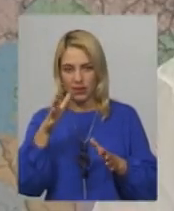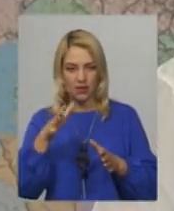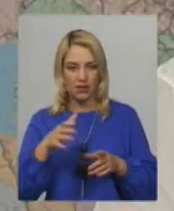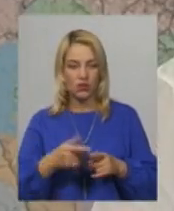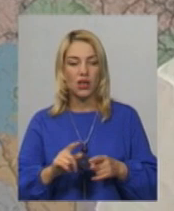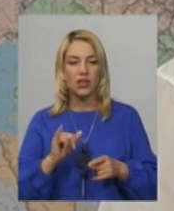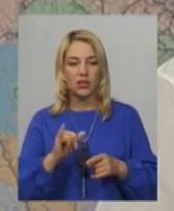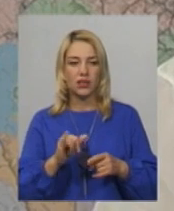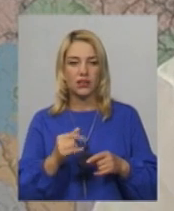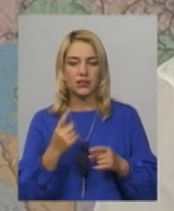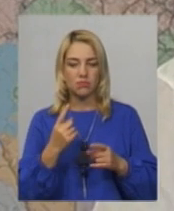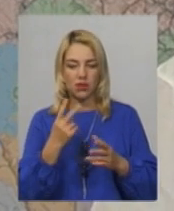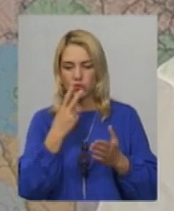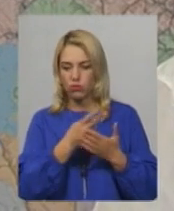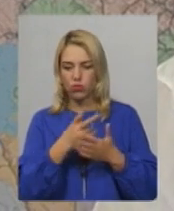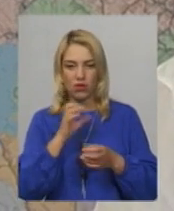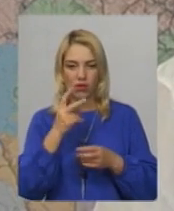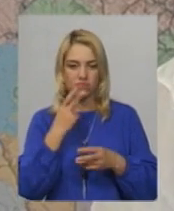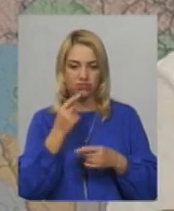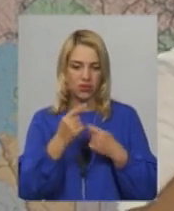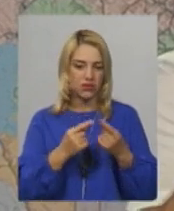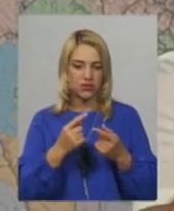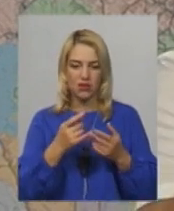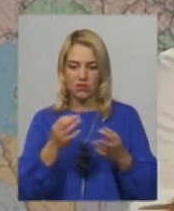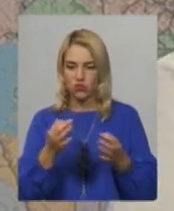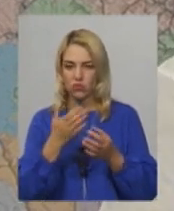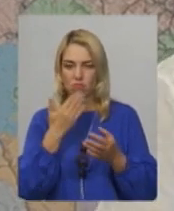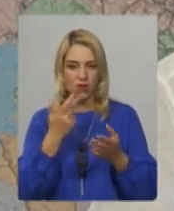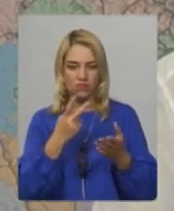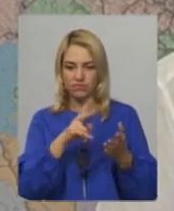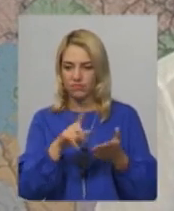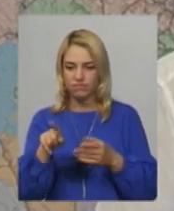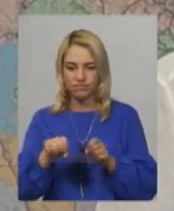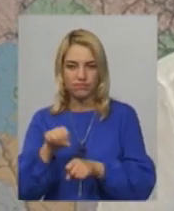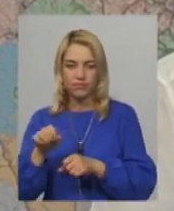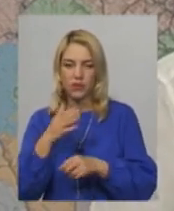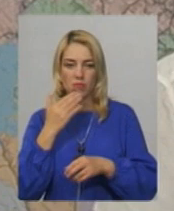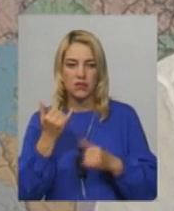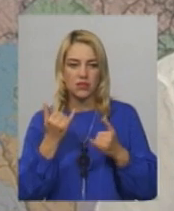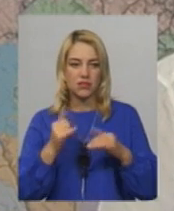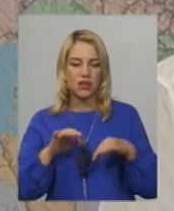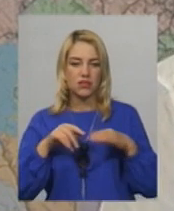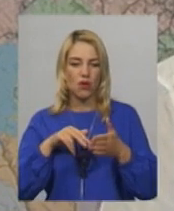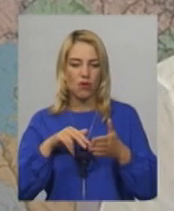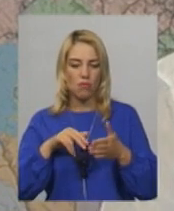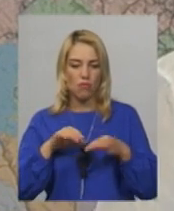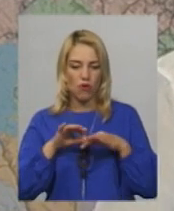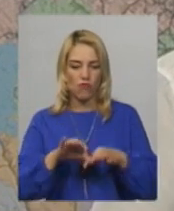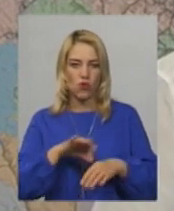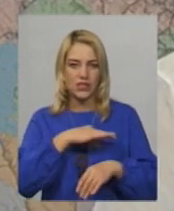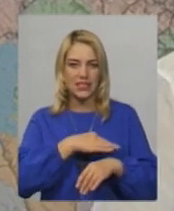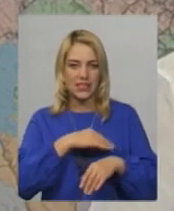першого погляду, все звично, традиційно, ніяких відківок не було. Знову ж таки, зараз там проводять слідчо-оперативна група.